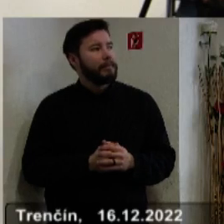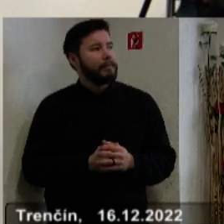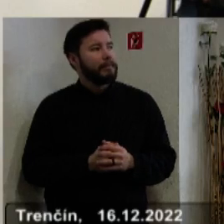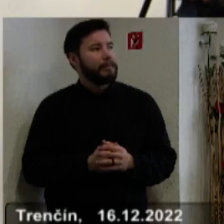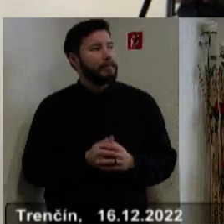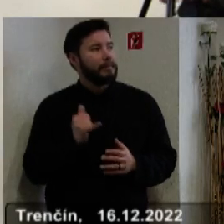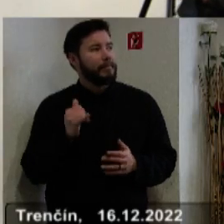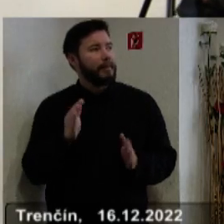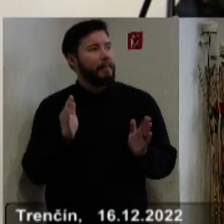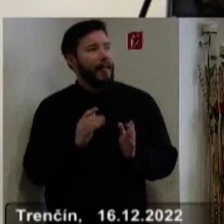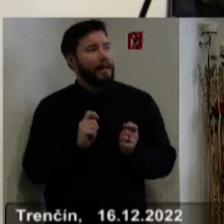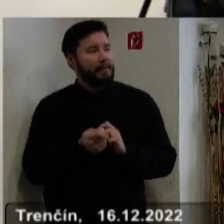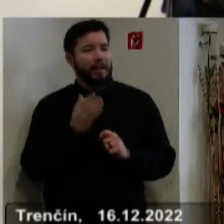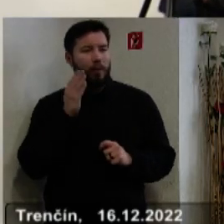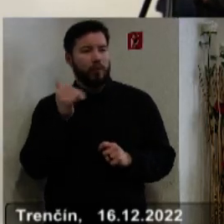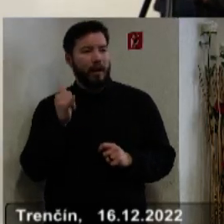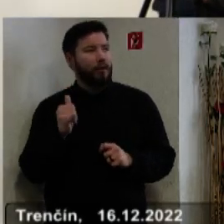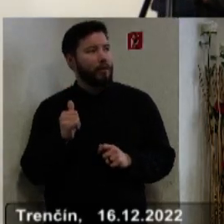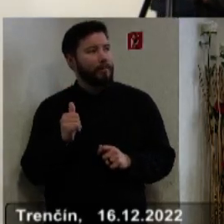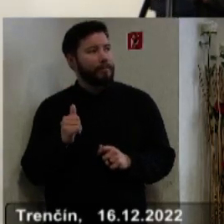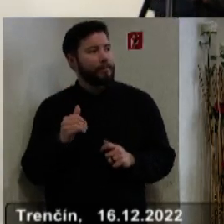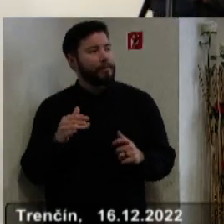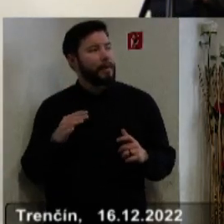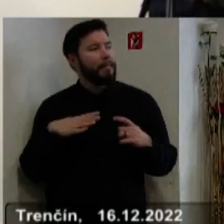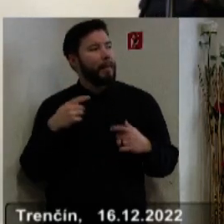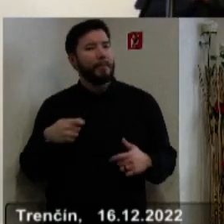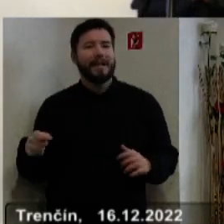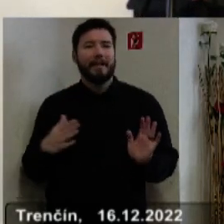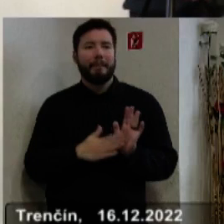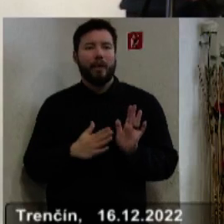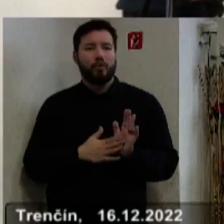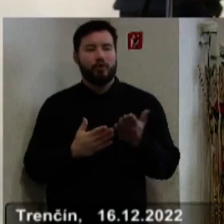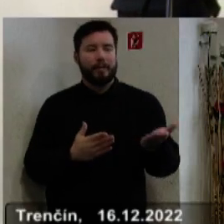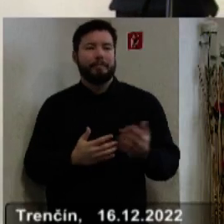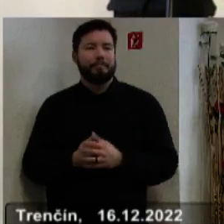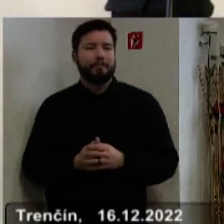Páno malá zmena tam bude. Pán poslanec Matúšek, nech sa páči.